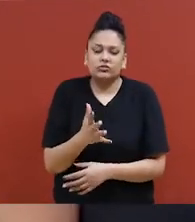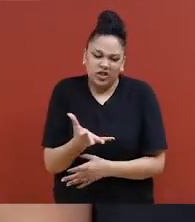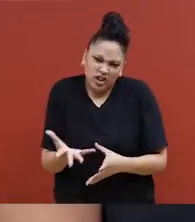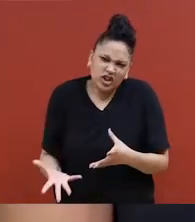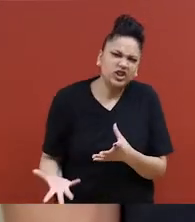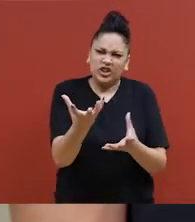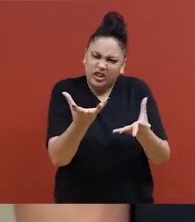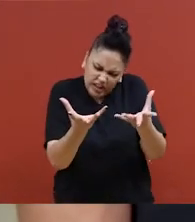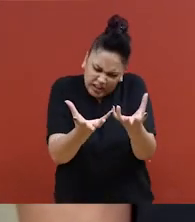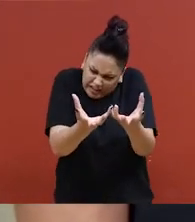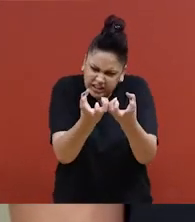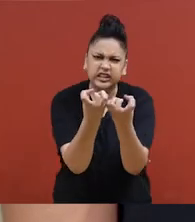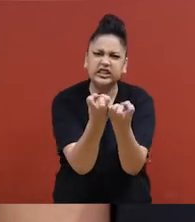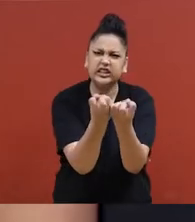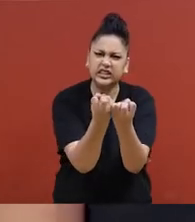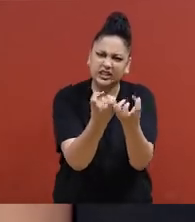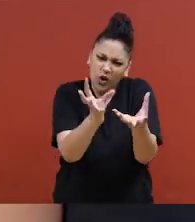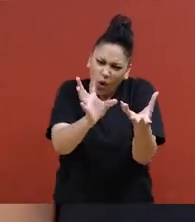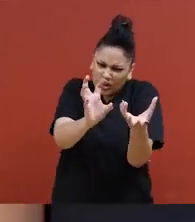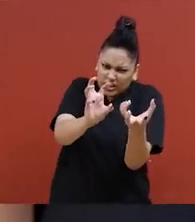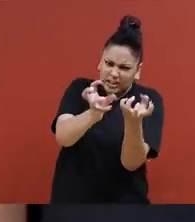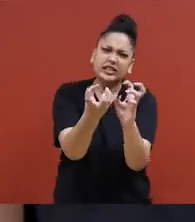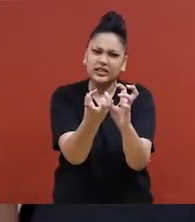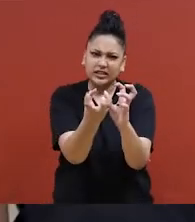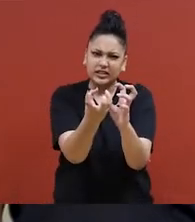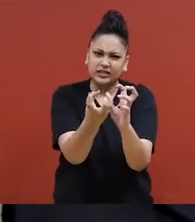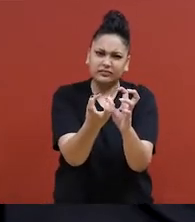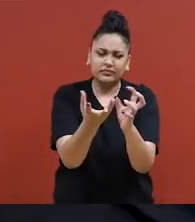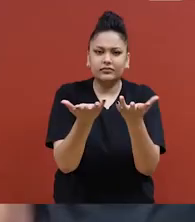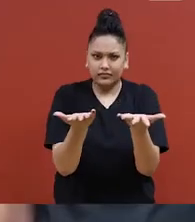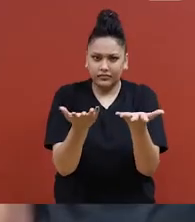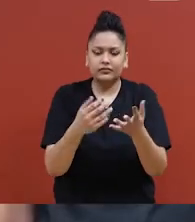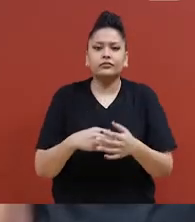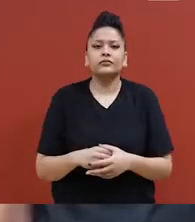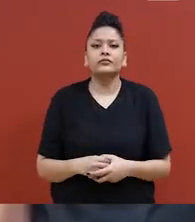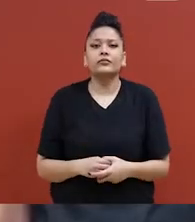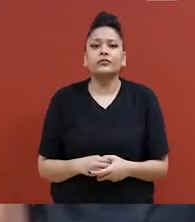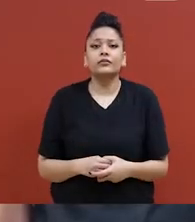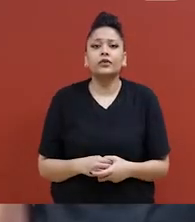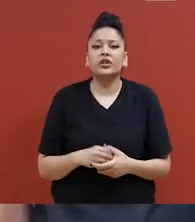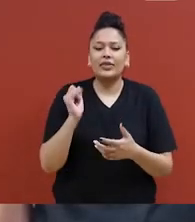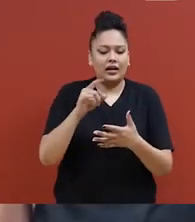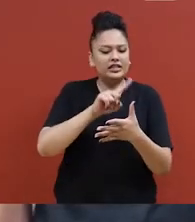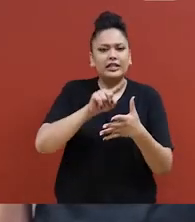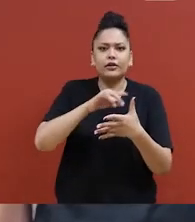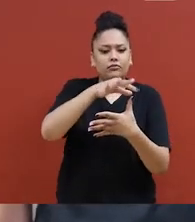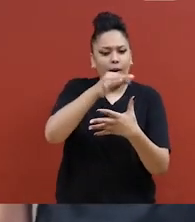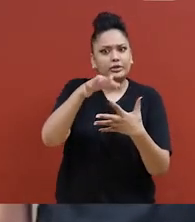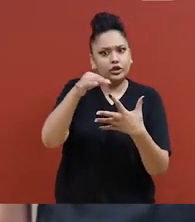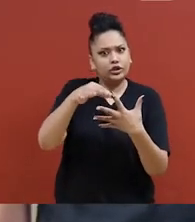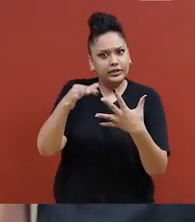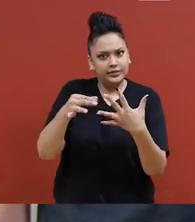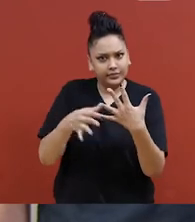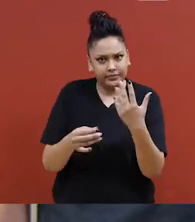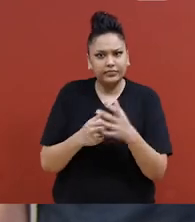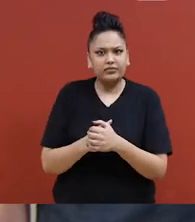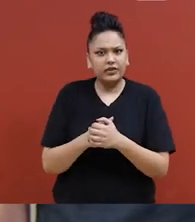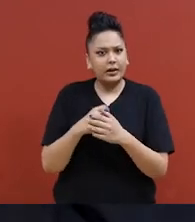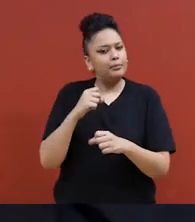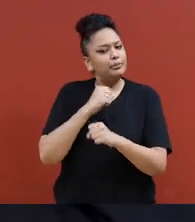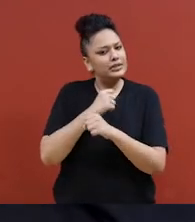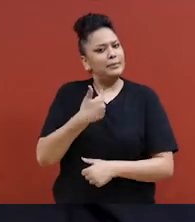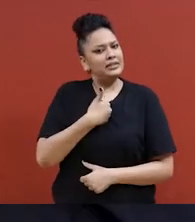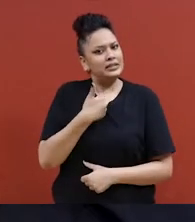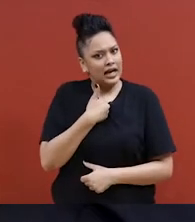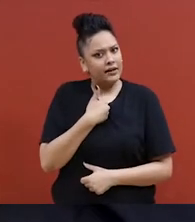testicules, les serrer, les tordre, les déchirer. Il y a donc plusieurs façons de se défendre